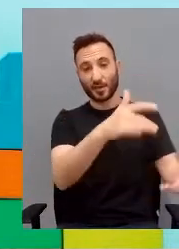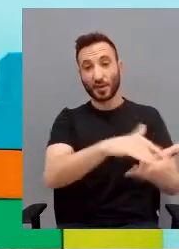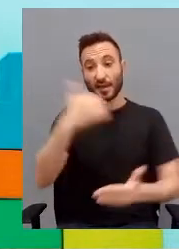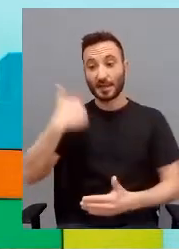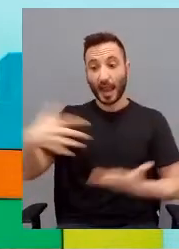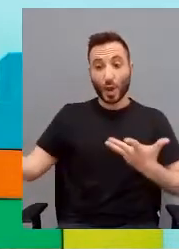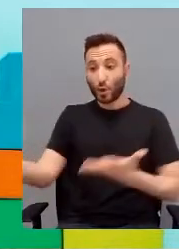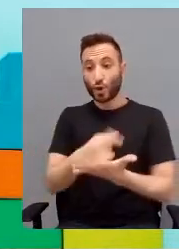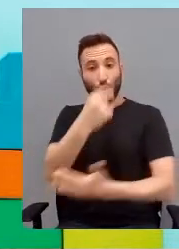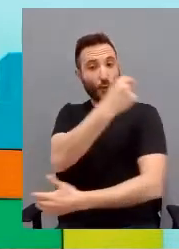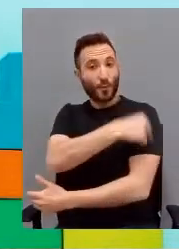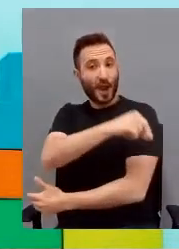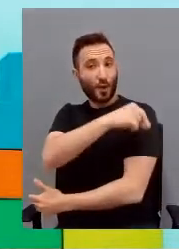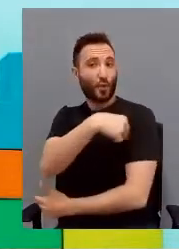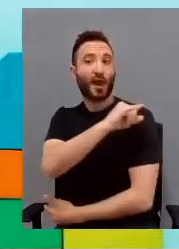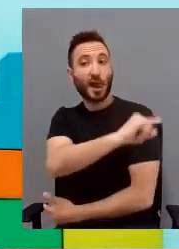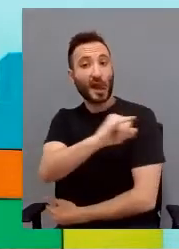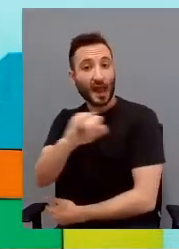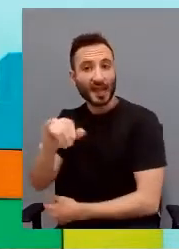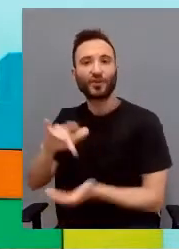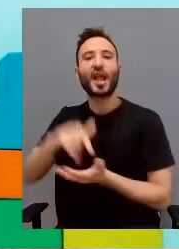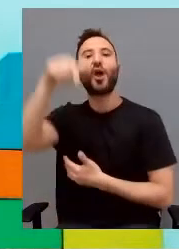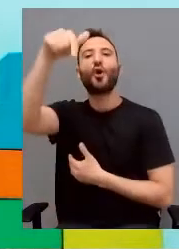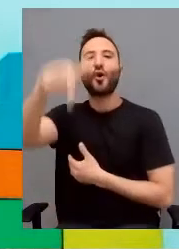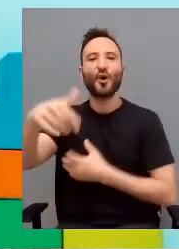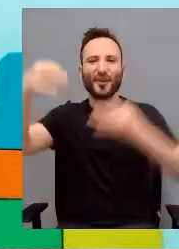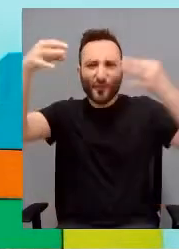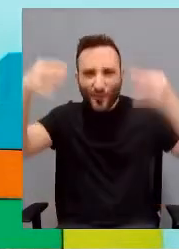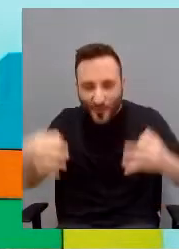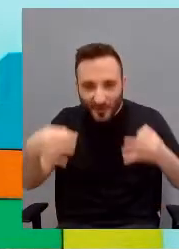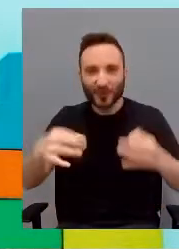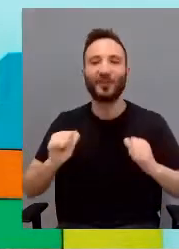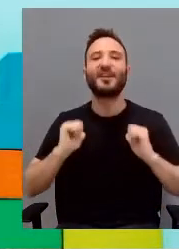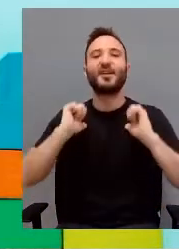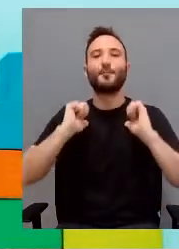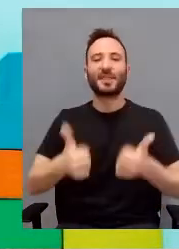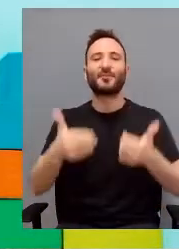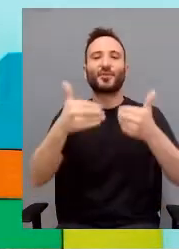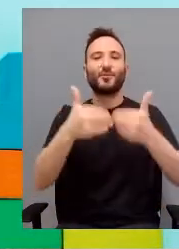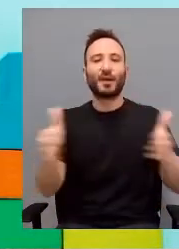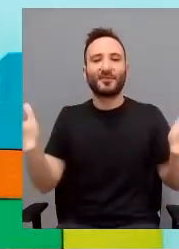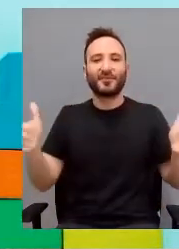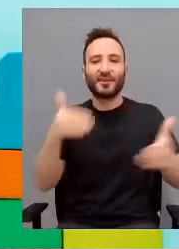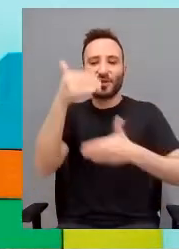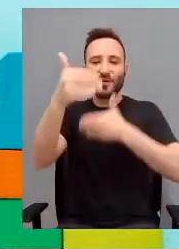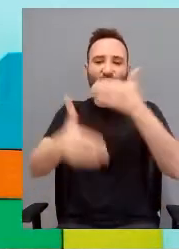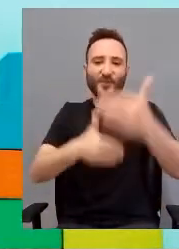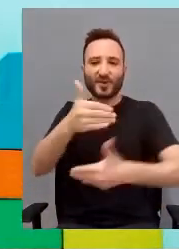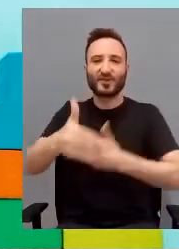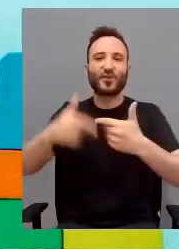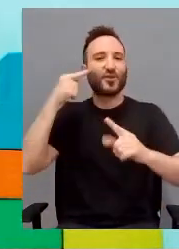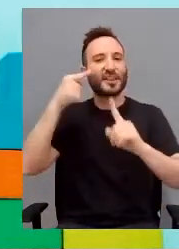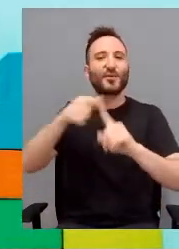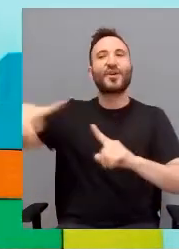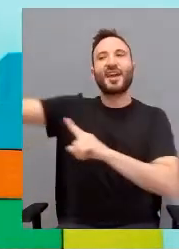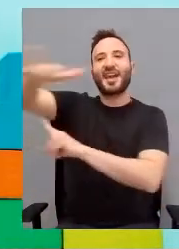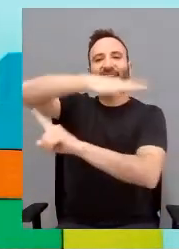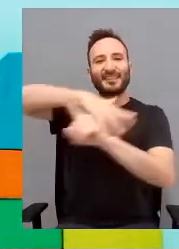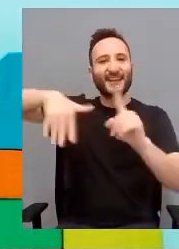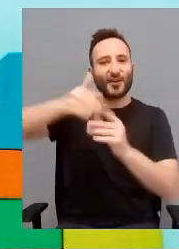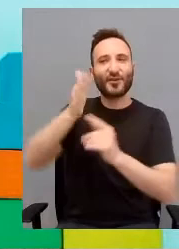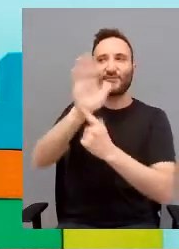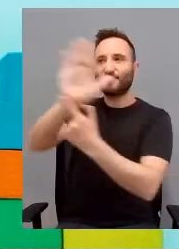e giusto oggi empezzeremo una progressiva abertura al mondo esterior la prossima